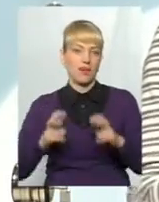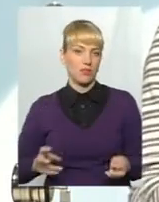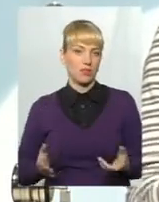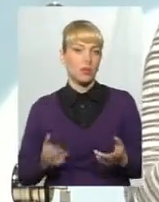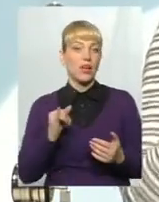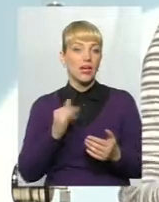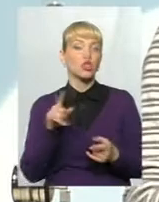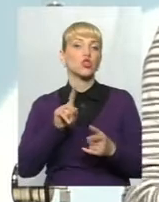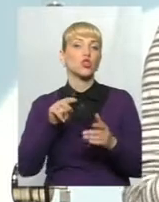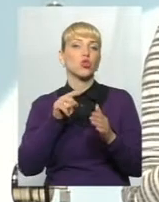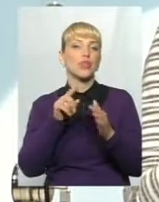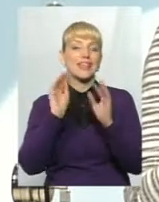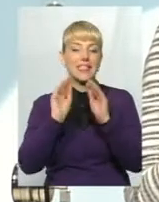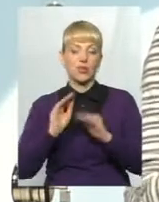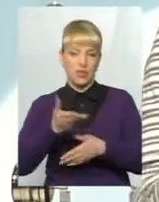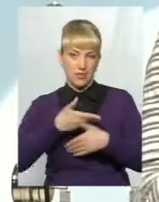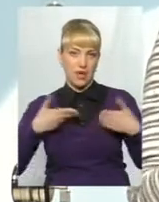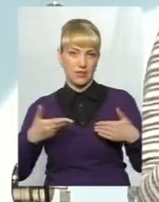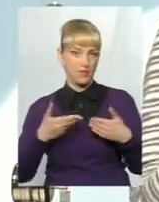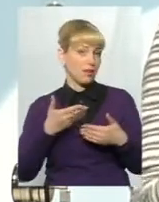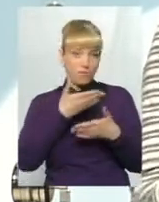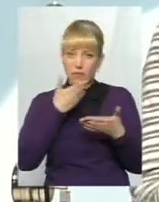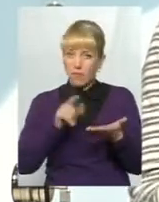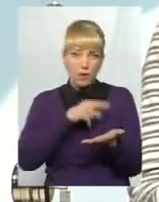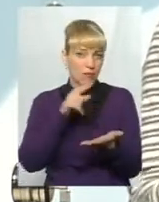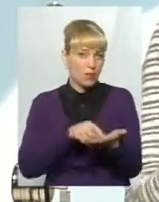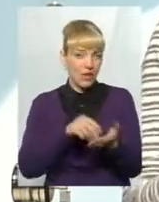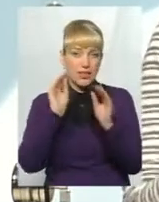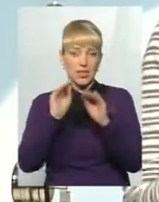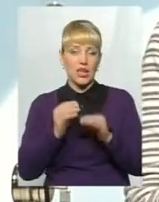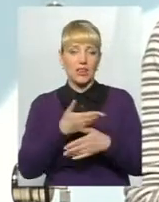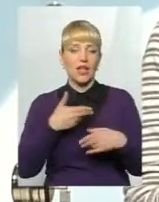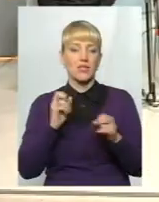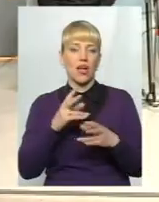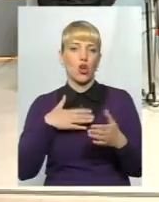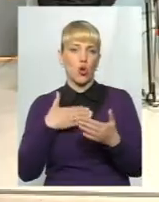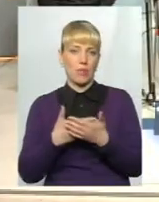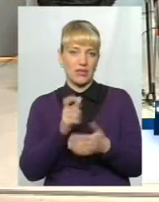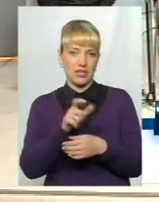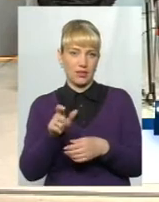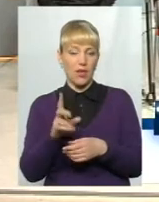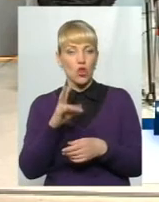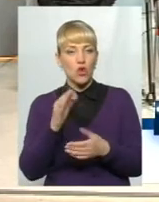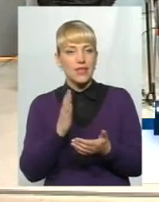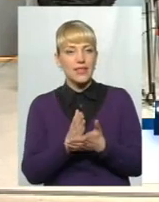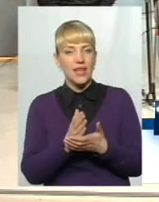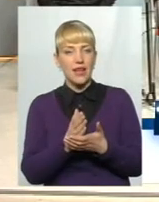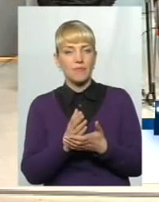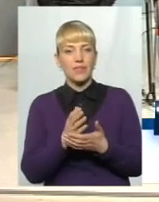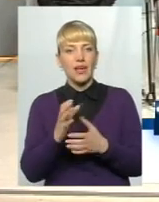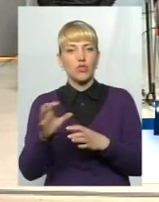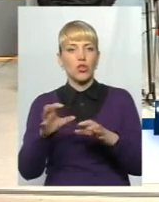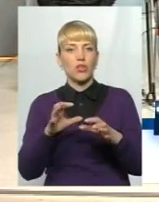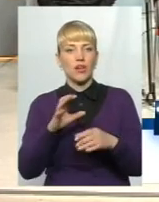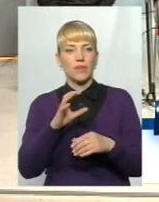щодо декларування нас. Не є питанням декларування нас, як громадських активістів. Є питання авторитаризму, тому що це